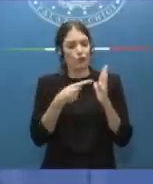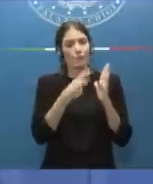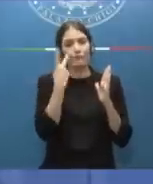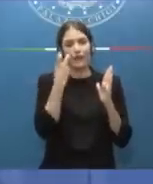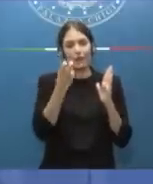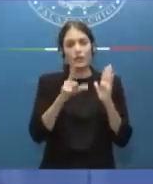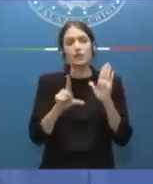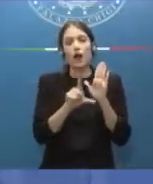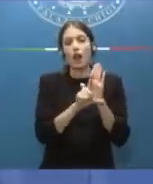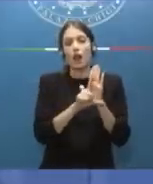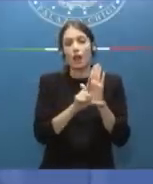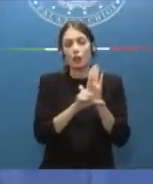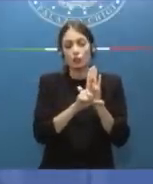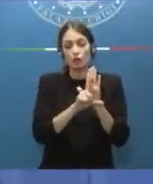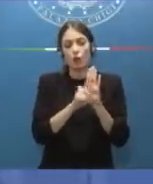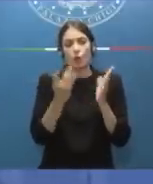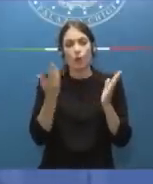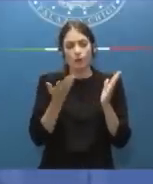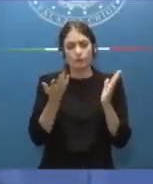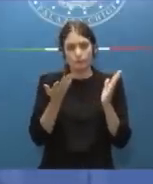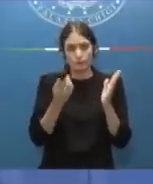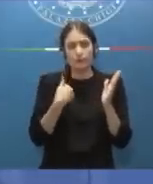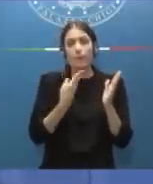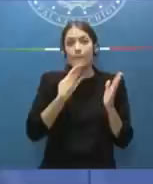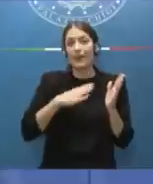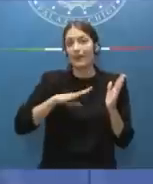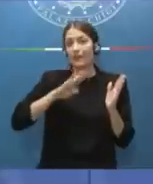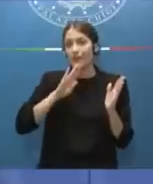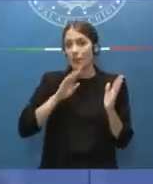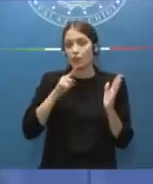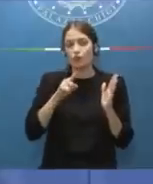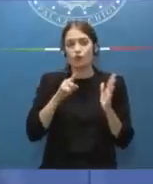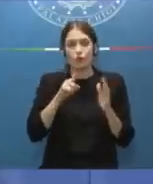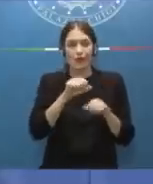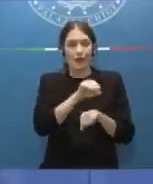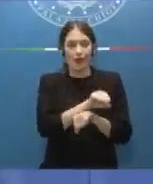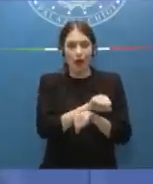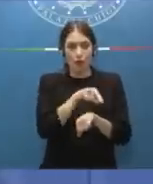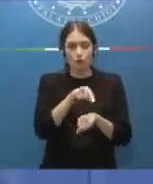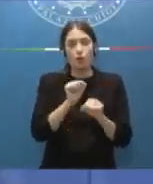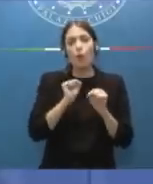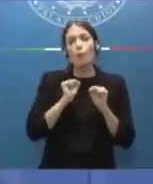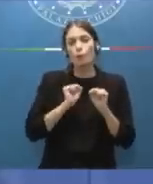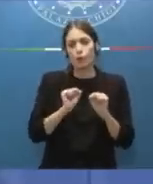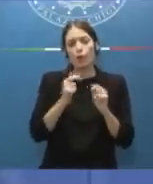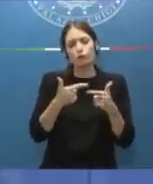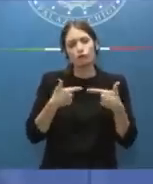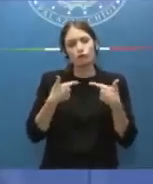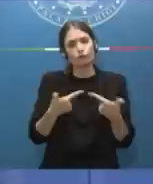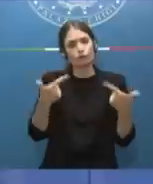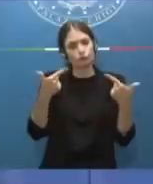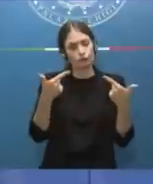di legge in forza della quale i benefici, diciamo così, carcerari possono essere concessi